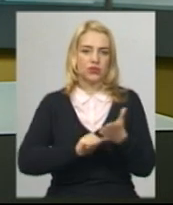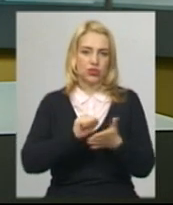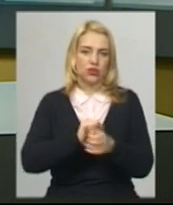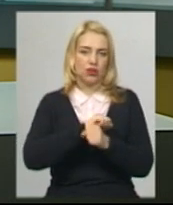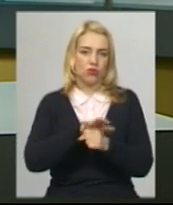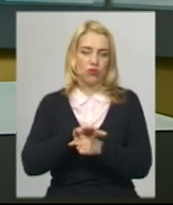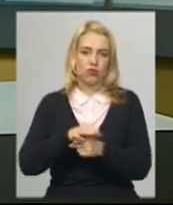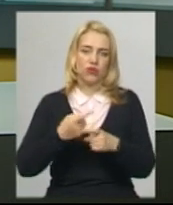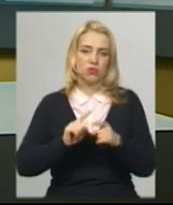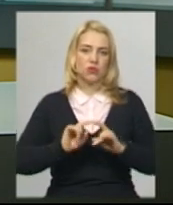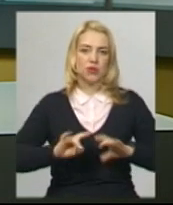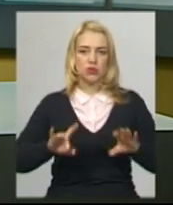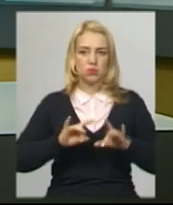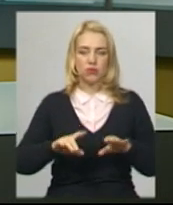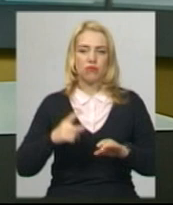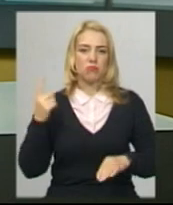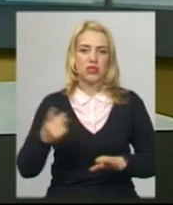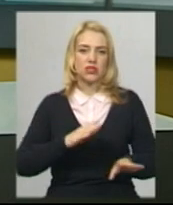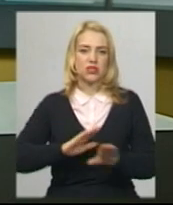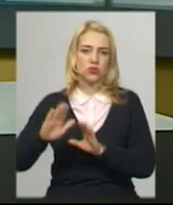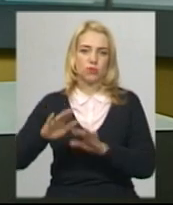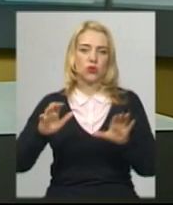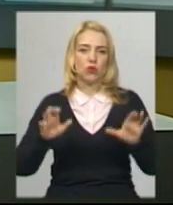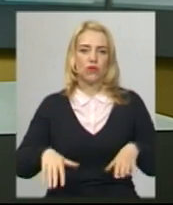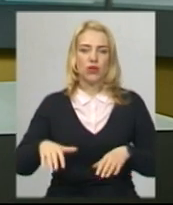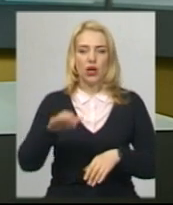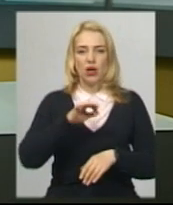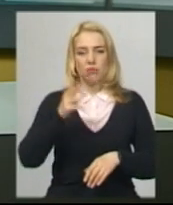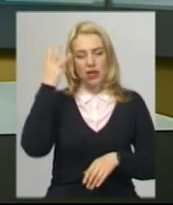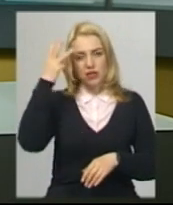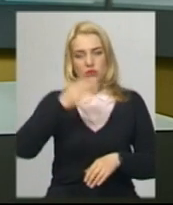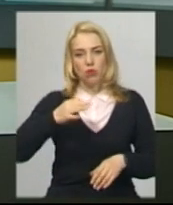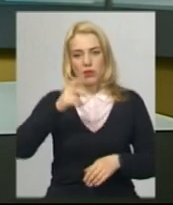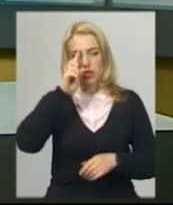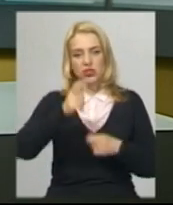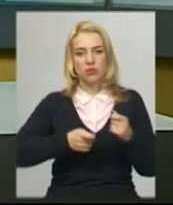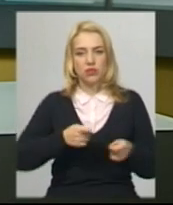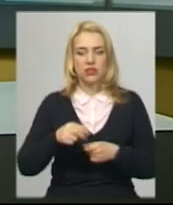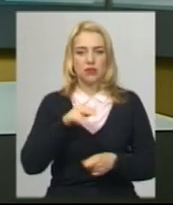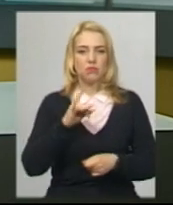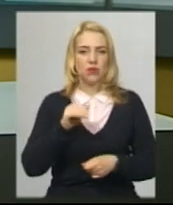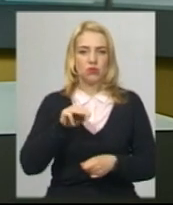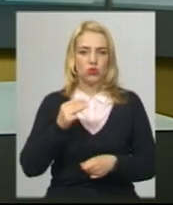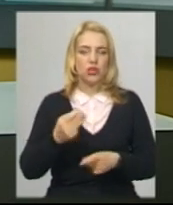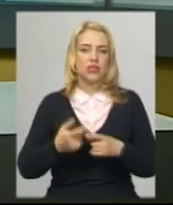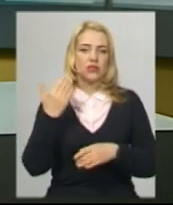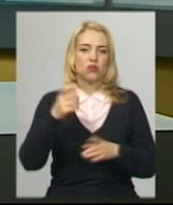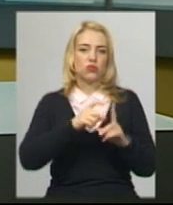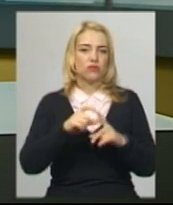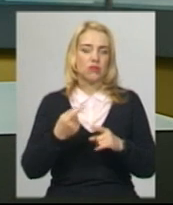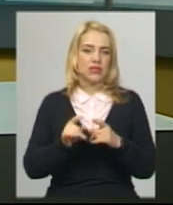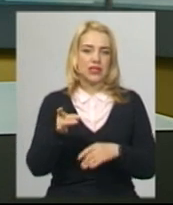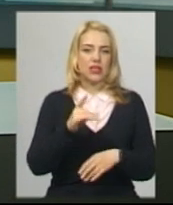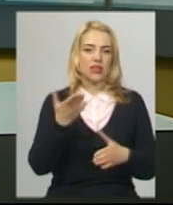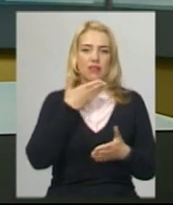Про це під час брифінгу розповів перший заступник голови Хмельницької облдержадміністрації Роман Примуш. За його словами, це райони,